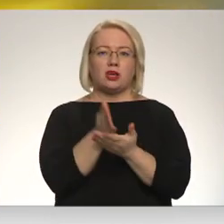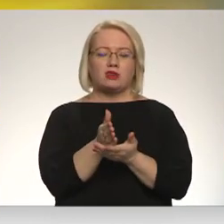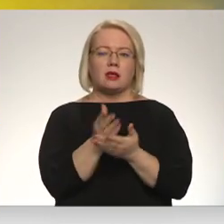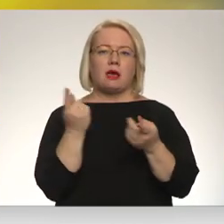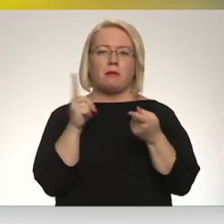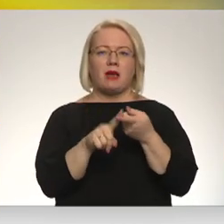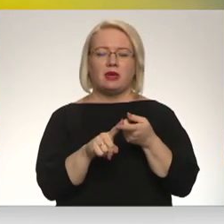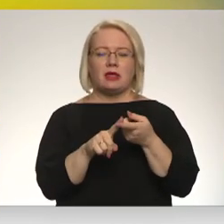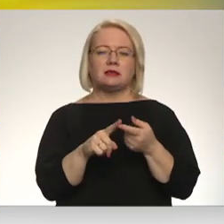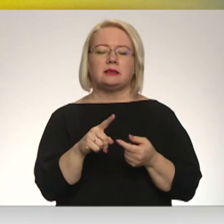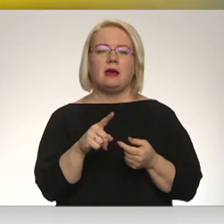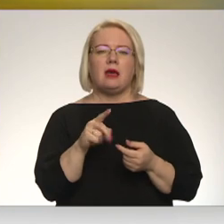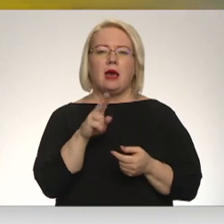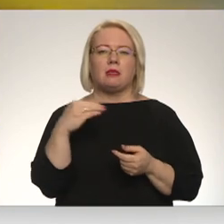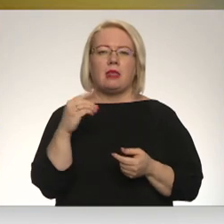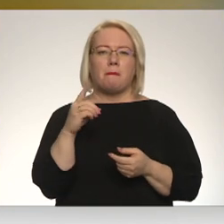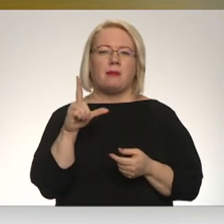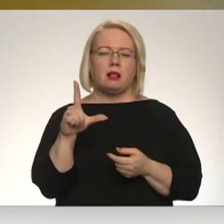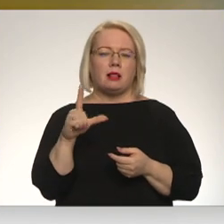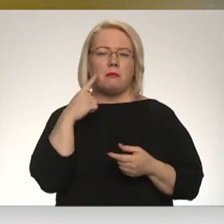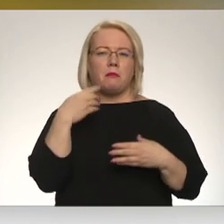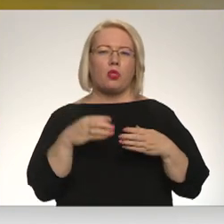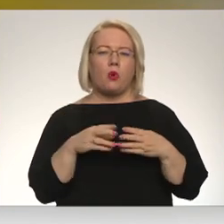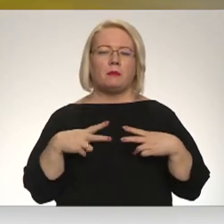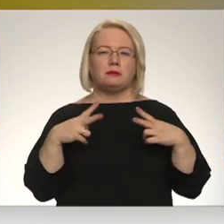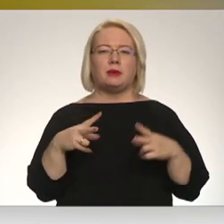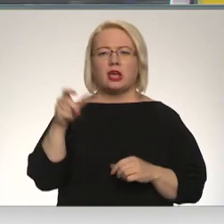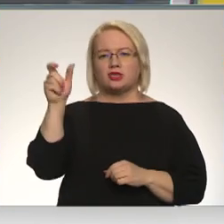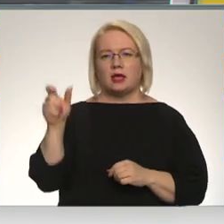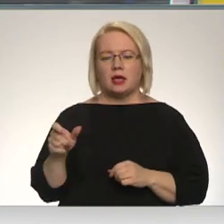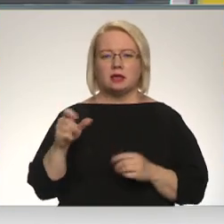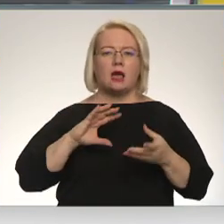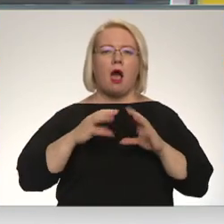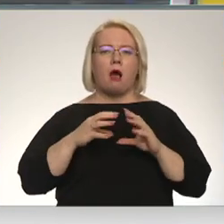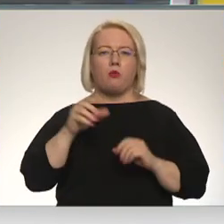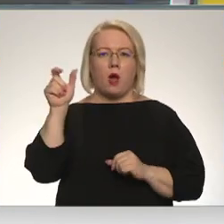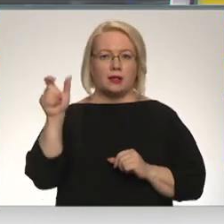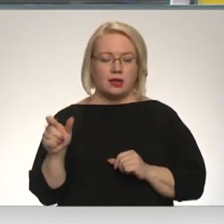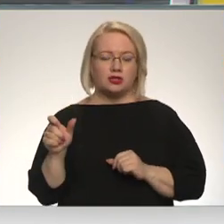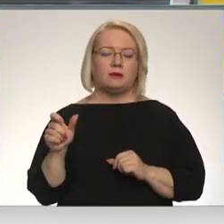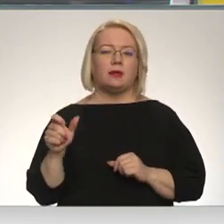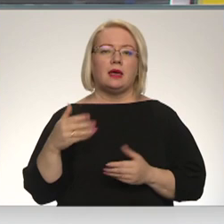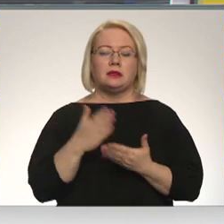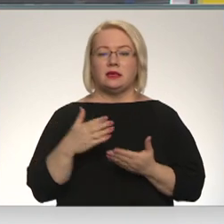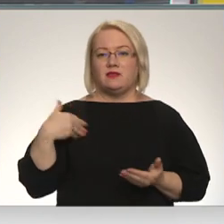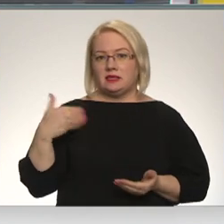pievienojas Nacionālās elektronisko plašaziņas līdzekļu padomus priekšsādātājs Īvaras Āboliņš. Sveicinātā, Āboliņkungs!